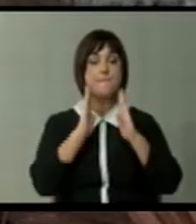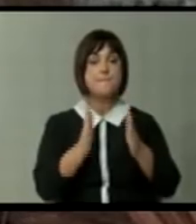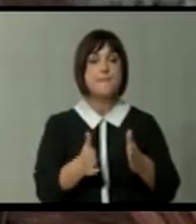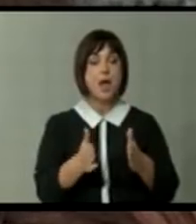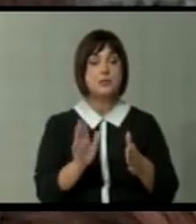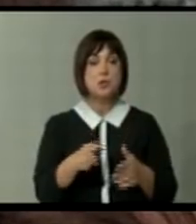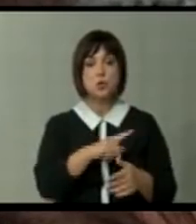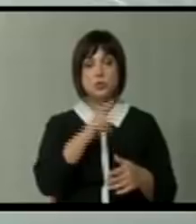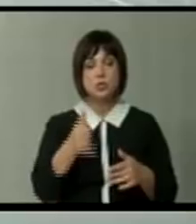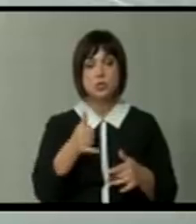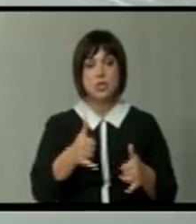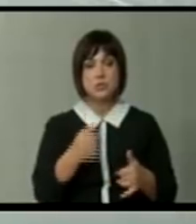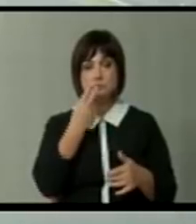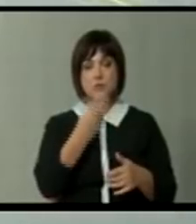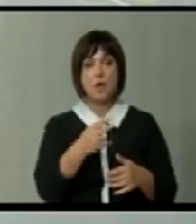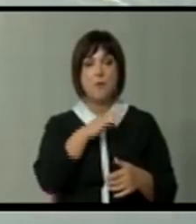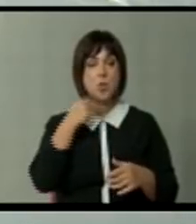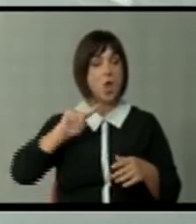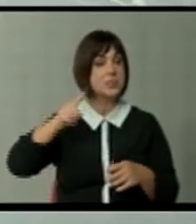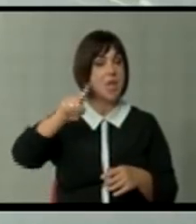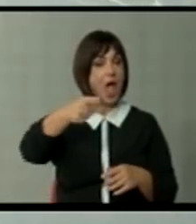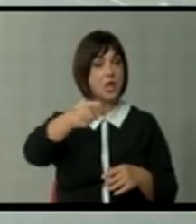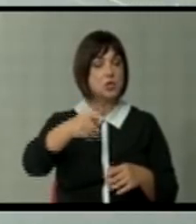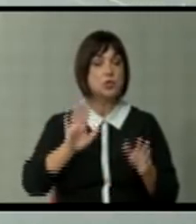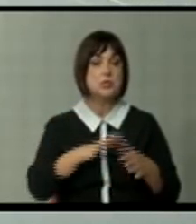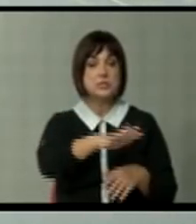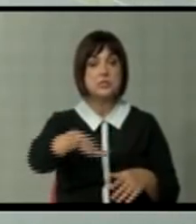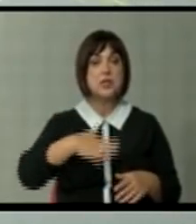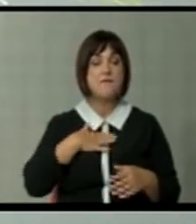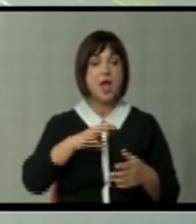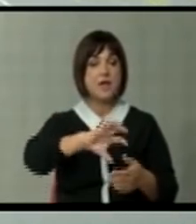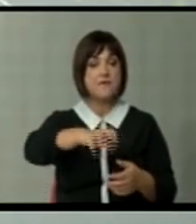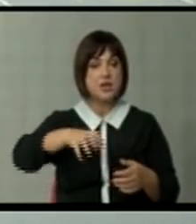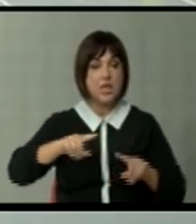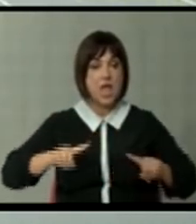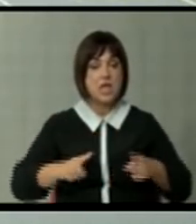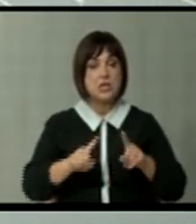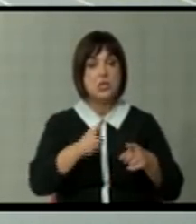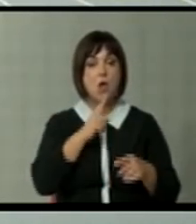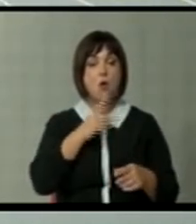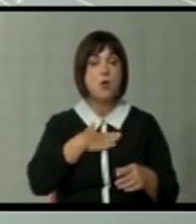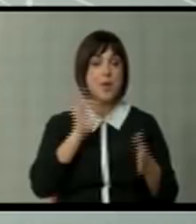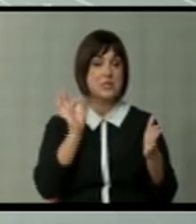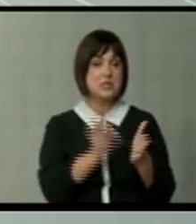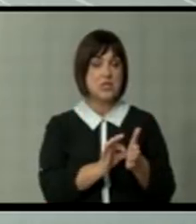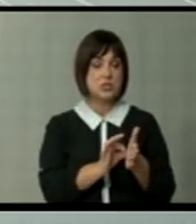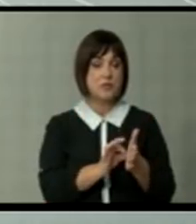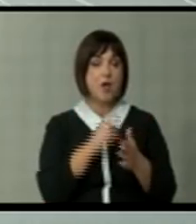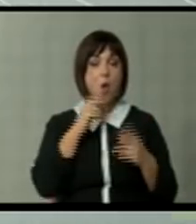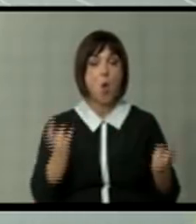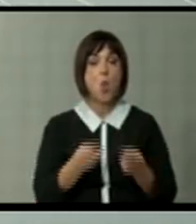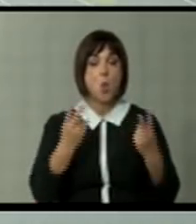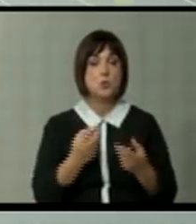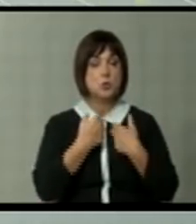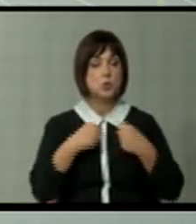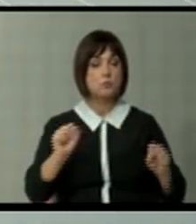барем од денешен аспект, е прилично далечен. Затоа сите вакви регионални инициативи кои што ќе имаат за цел да го олеснат